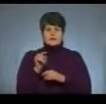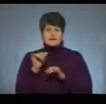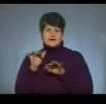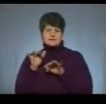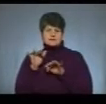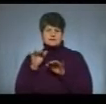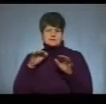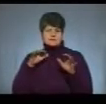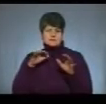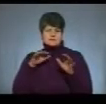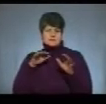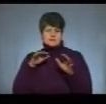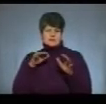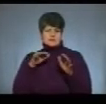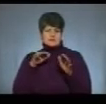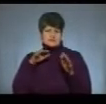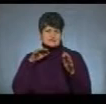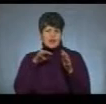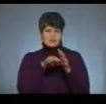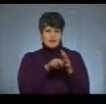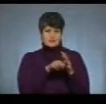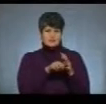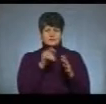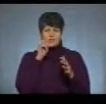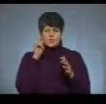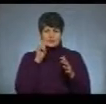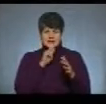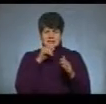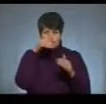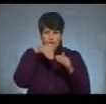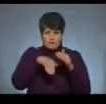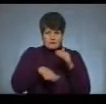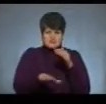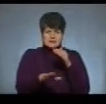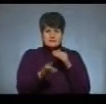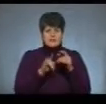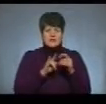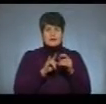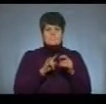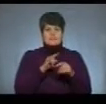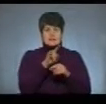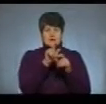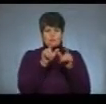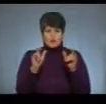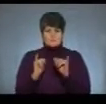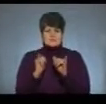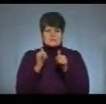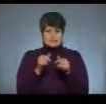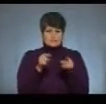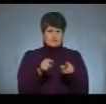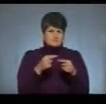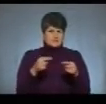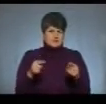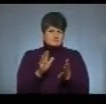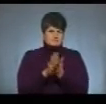українців в підземні ходи під аеропортом, залили туди всякими